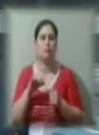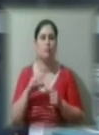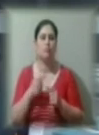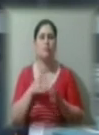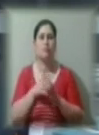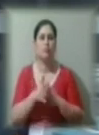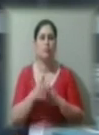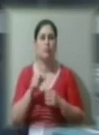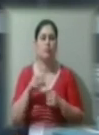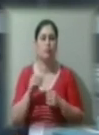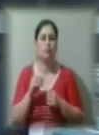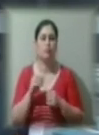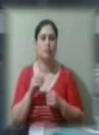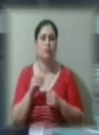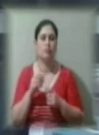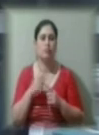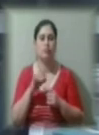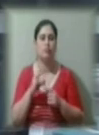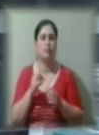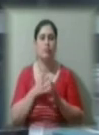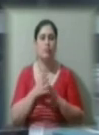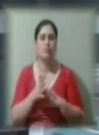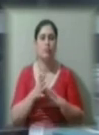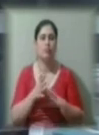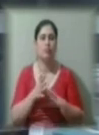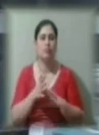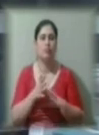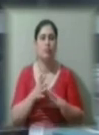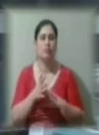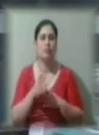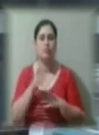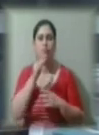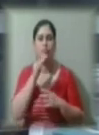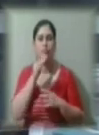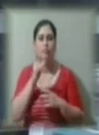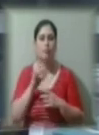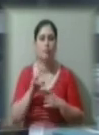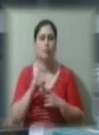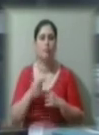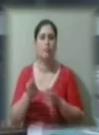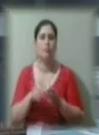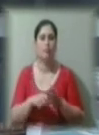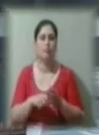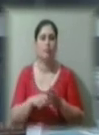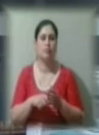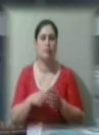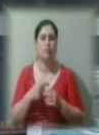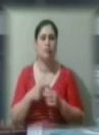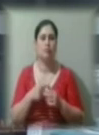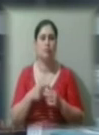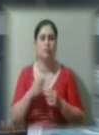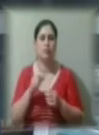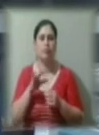він не випромінює, коли він вимкнений, на відміну від